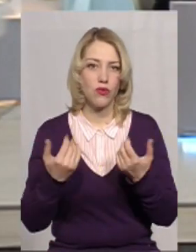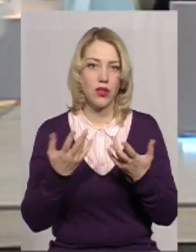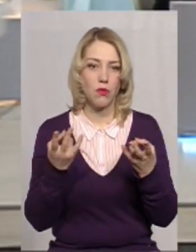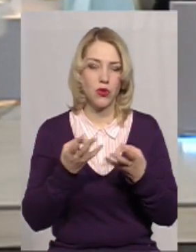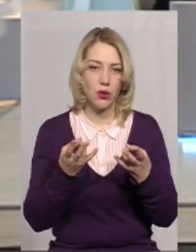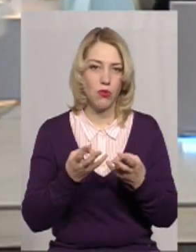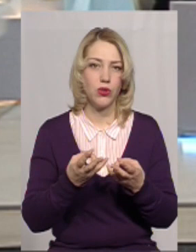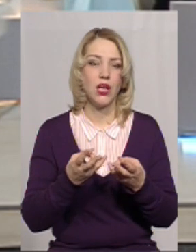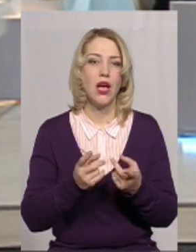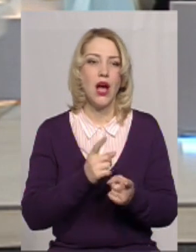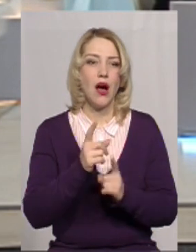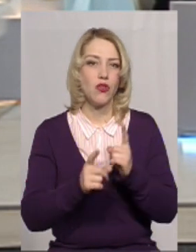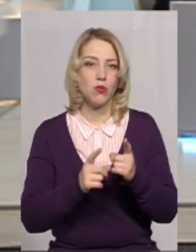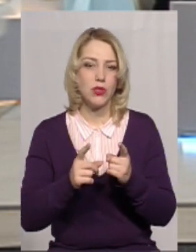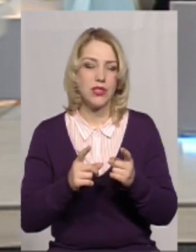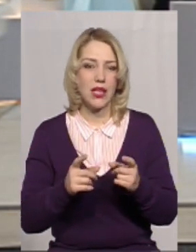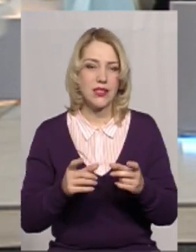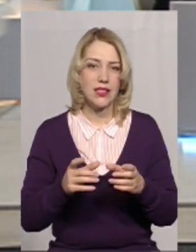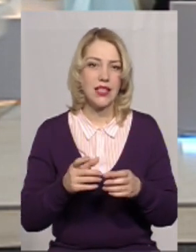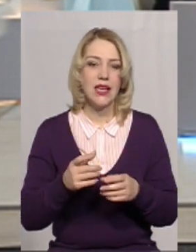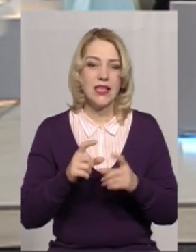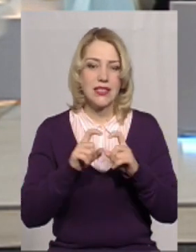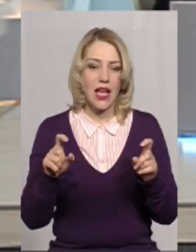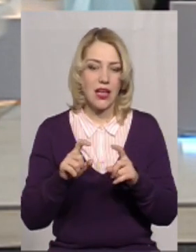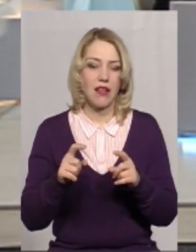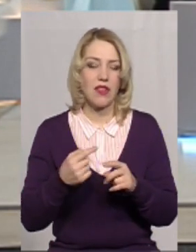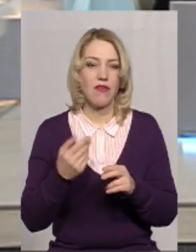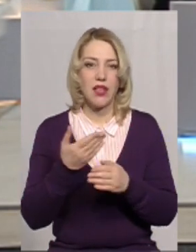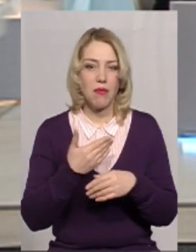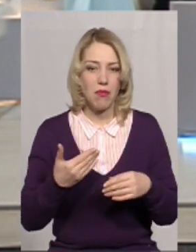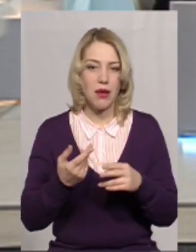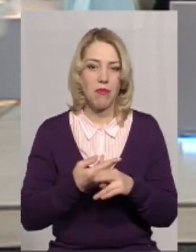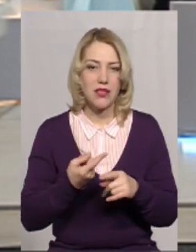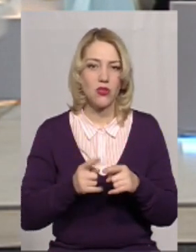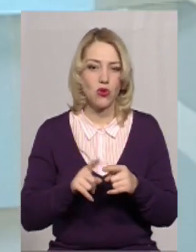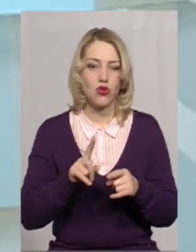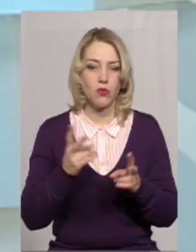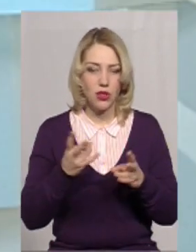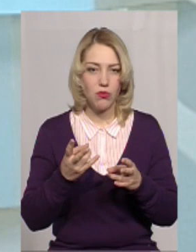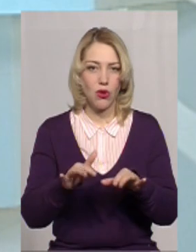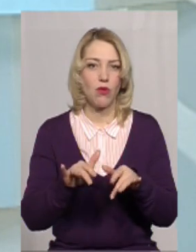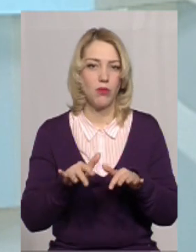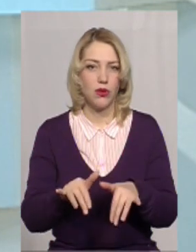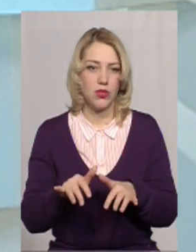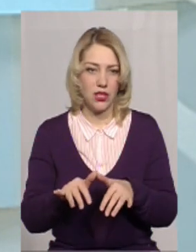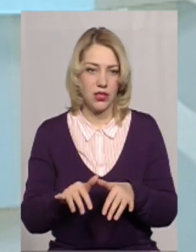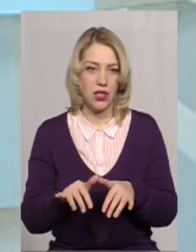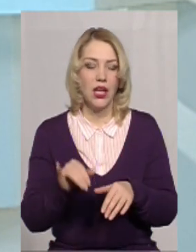автономізації закладів. І ми без того, що в нас буде належна комп'ютеризація і